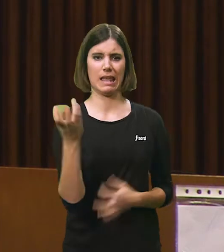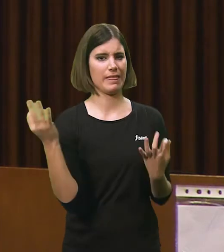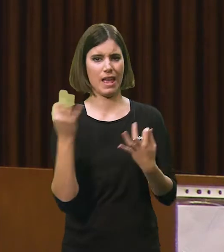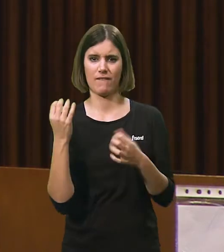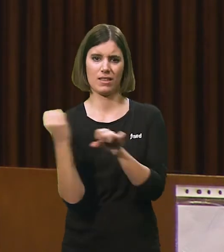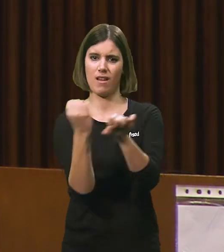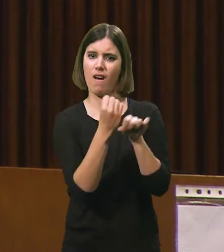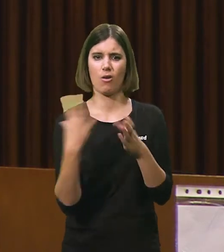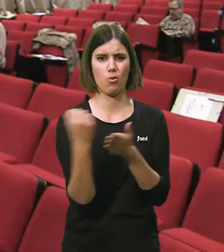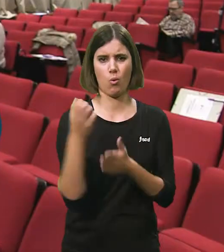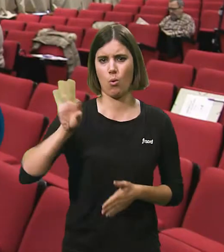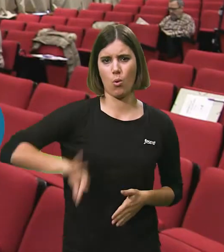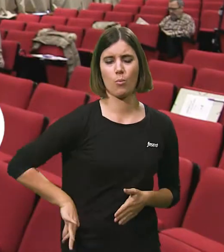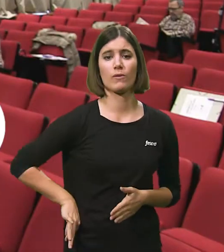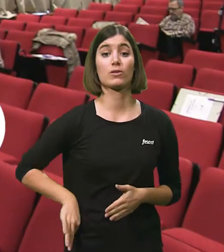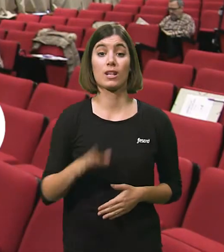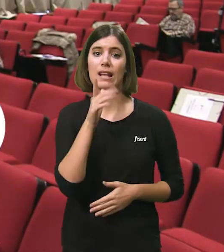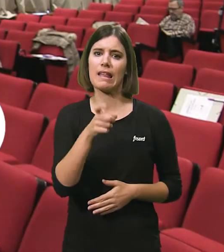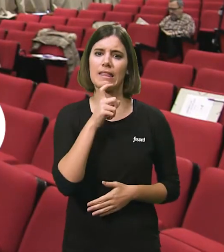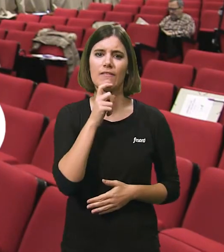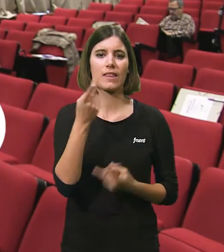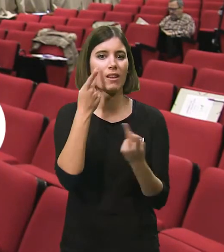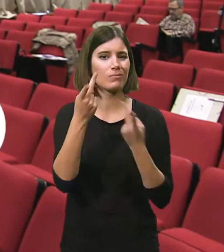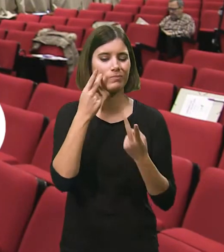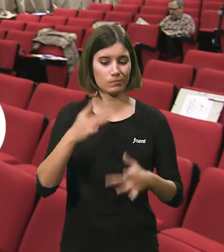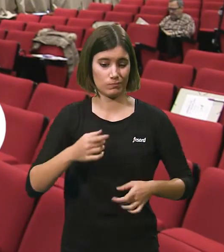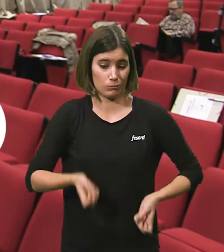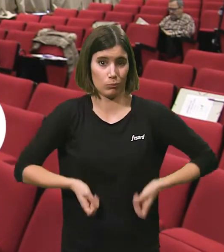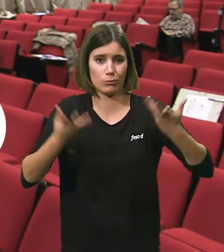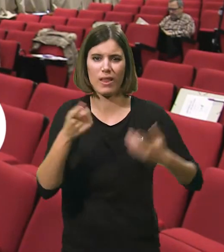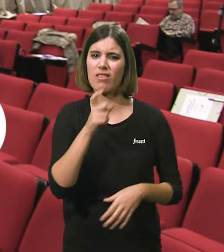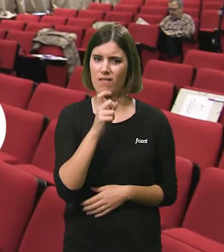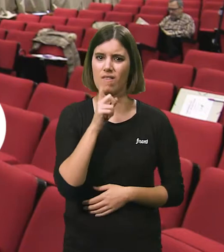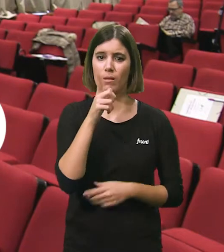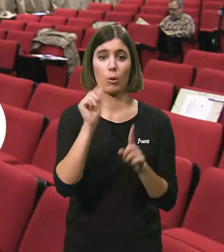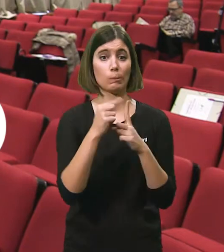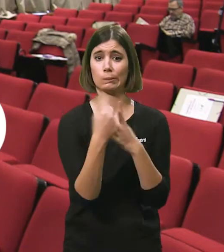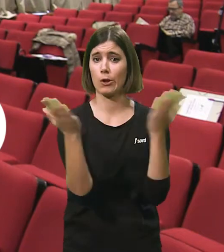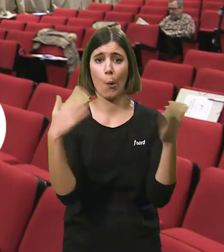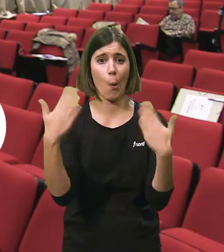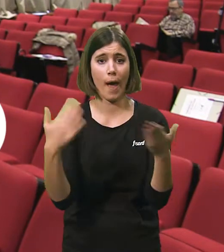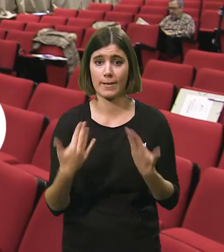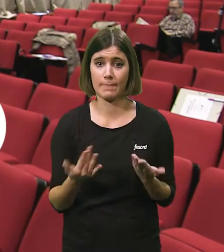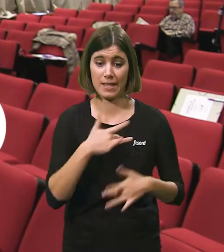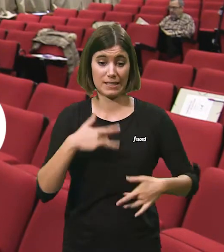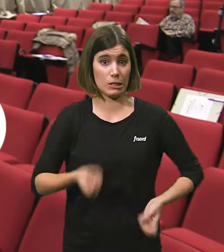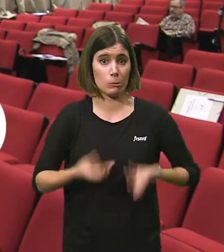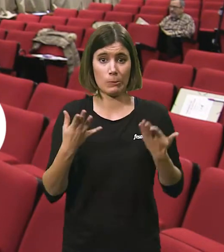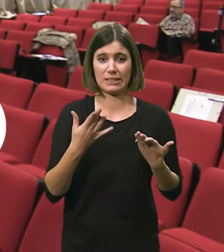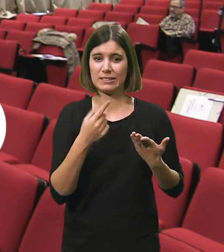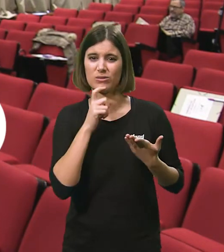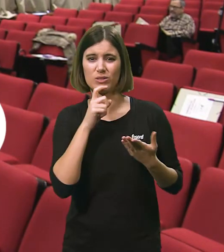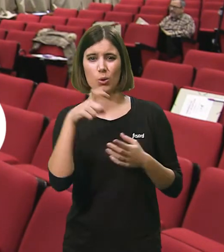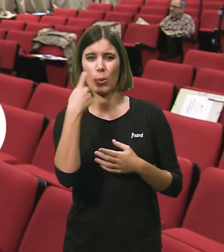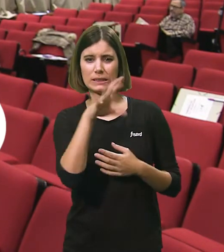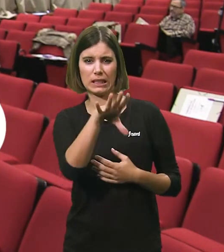clarament multidisciplinar. Realment, un dels problemes que té és que és difícil de visualitzar, perquè no hi ha cap marcador i